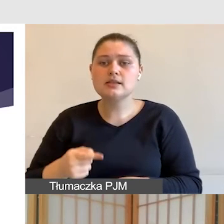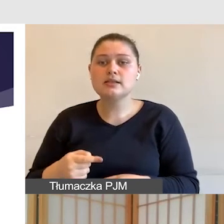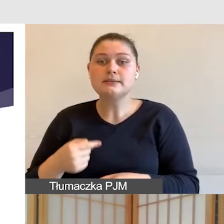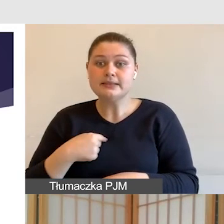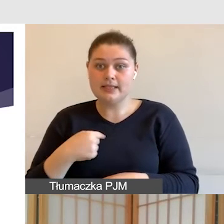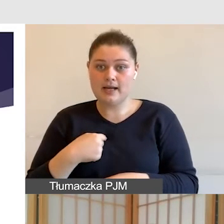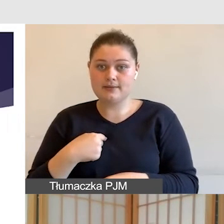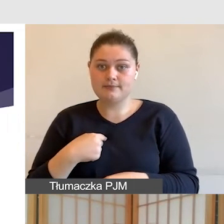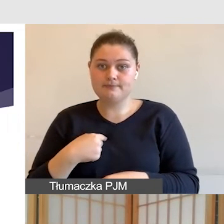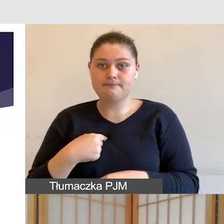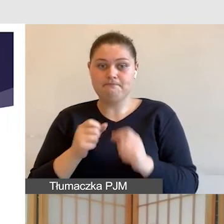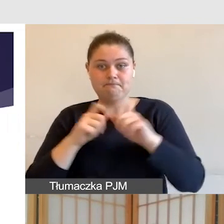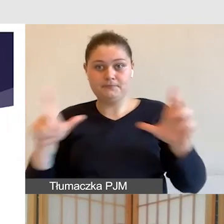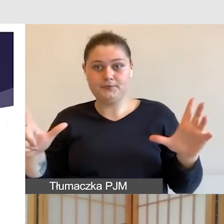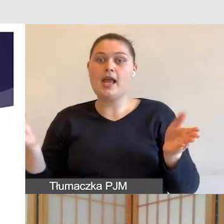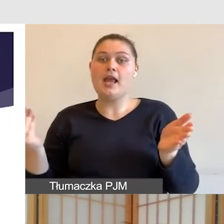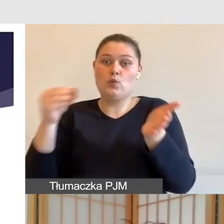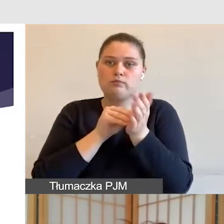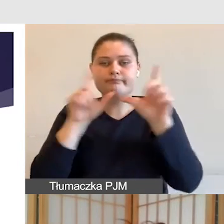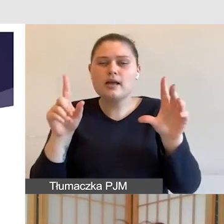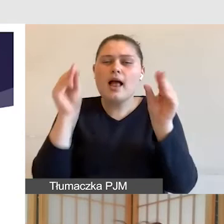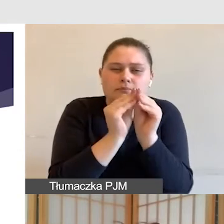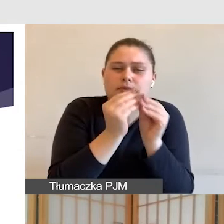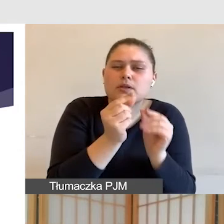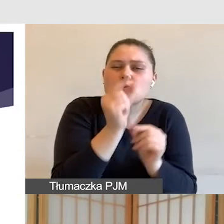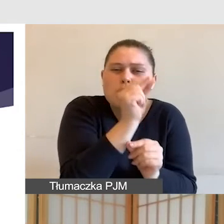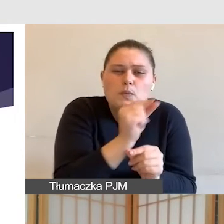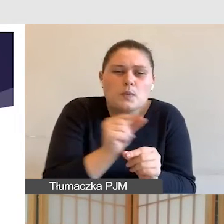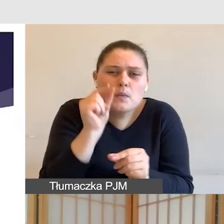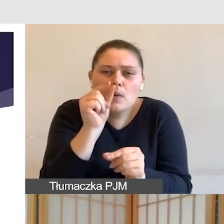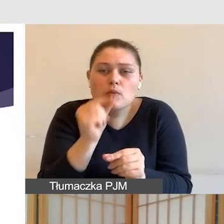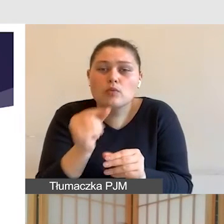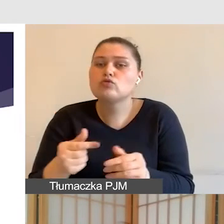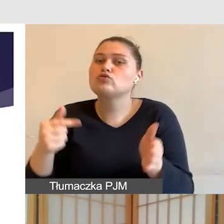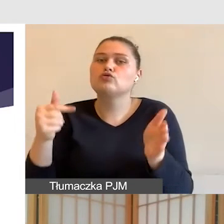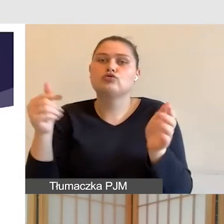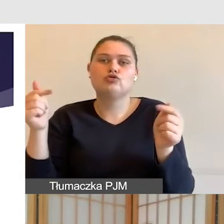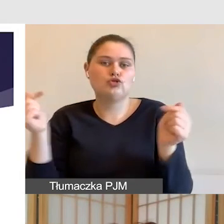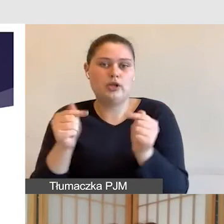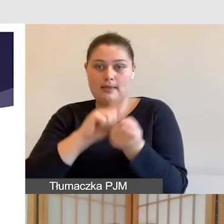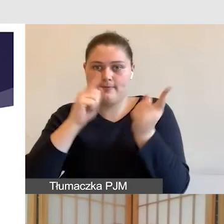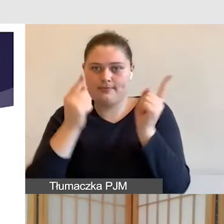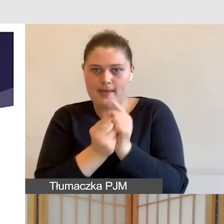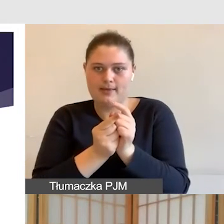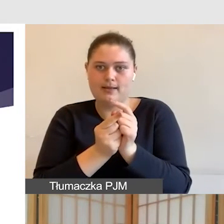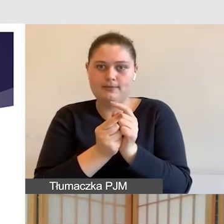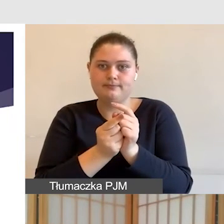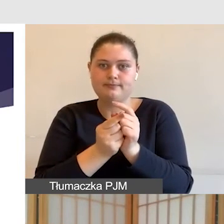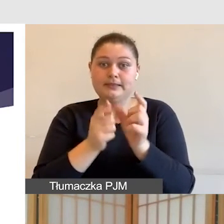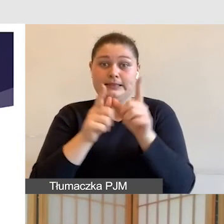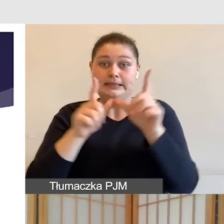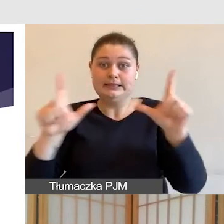slajdach, no to po pierwsze powinniśmy jednak dodać więcej slajdów i te elementy umieszczać tak, aby były